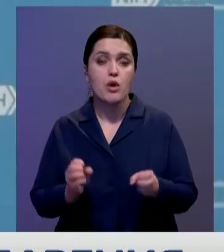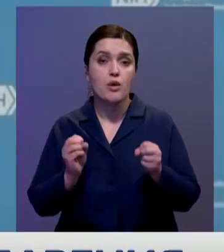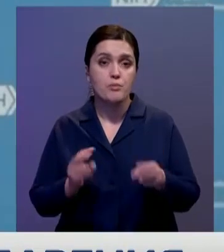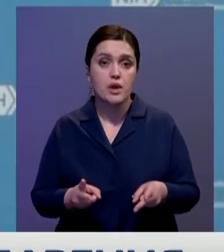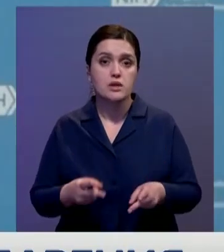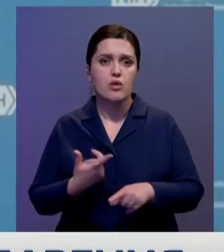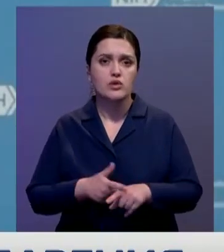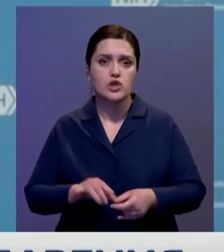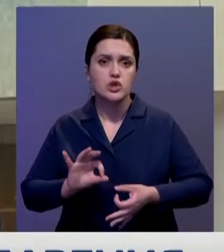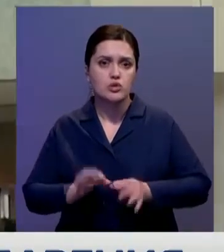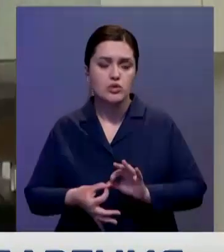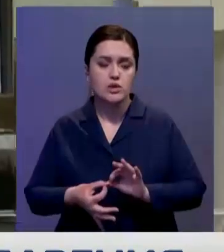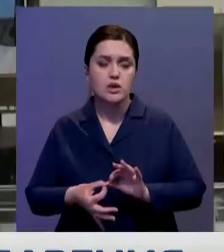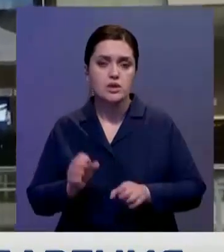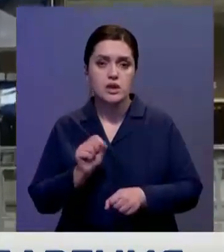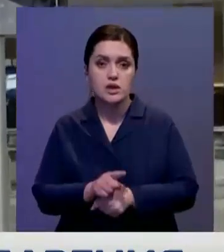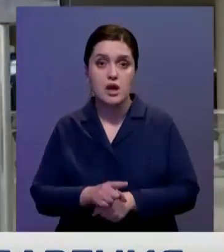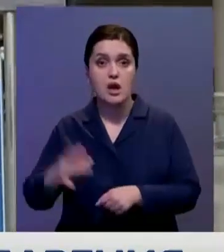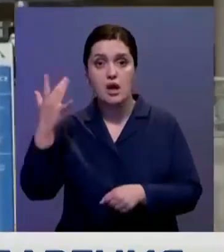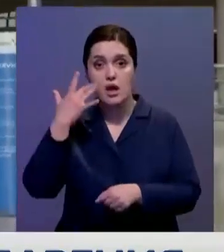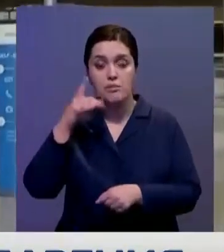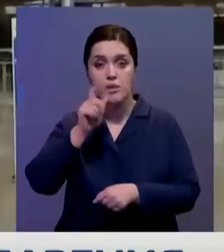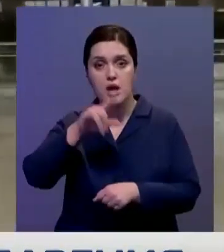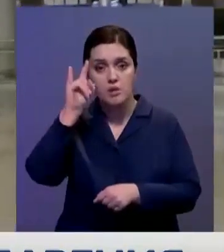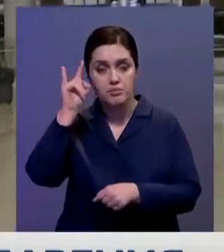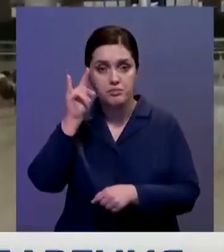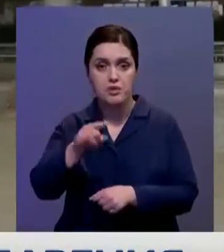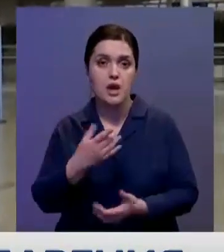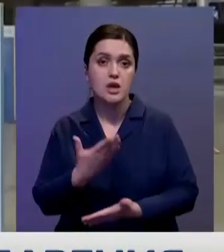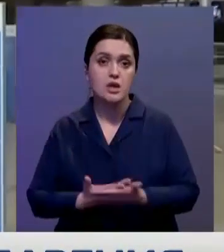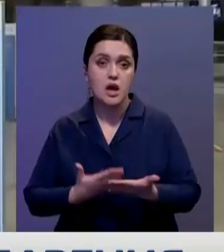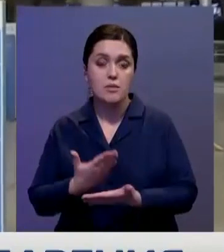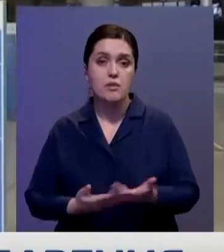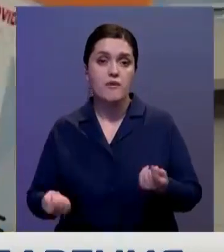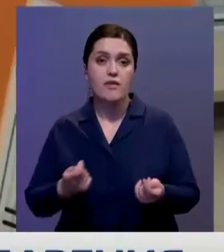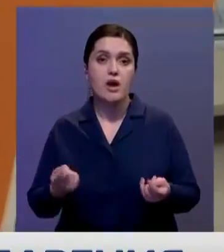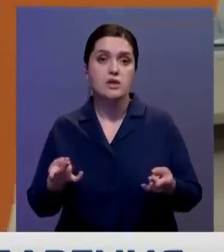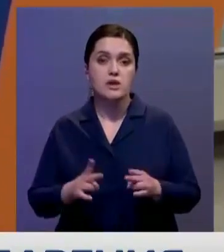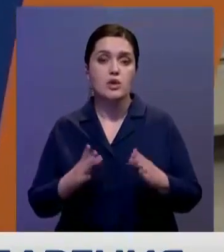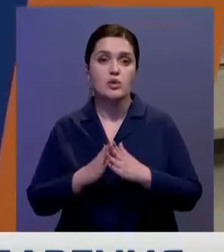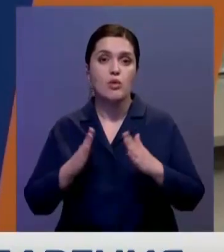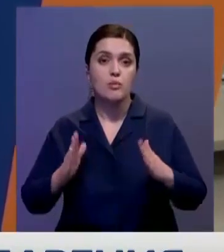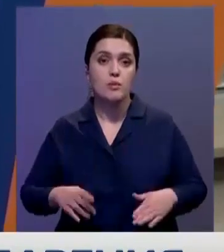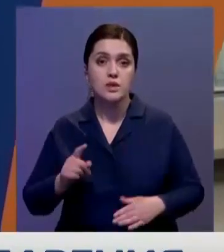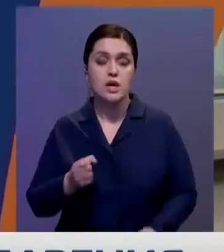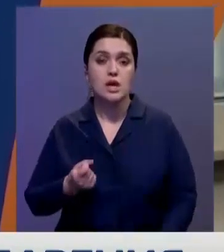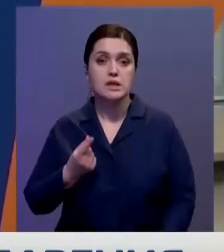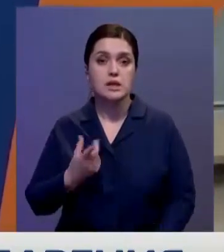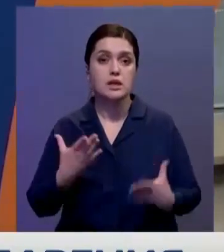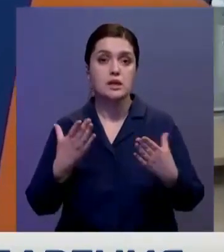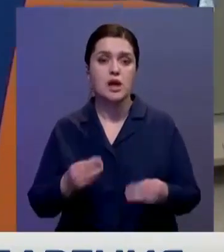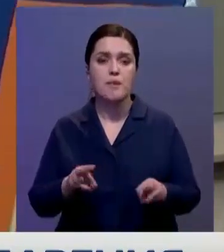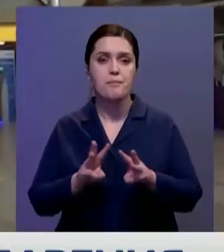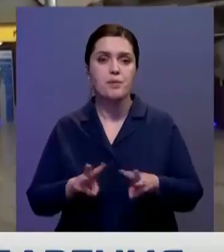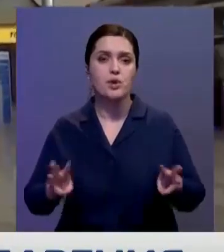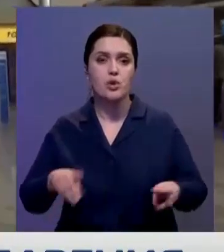довольно-таки сложная задача. Американцы игнорируют рекомендации властей остаться дома. За последние несколько дней миллионы людей